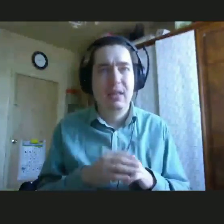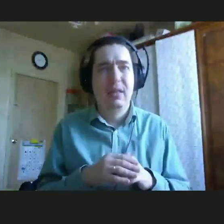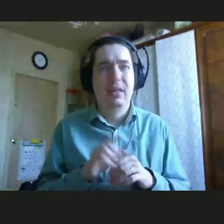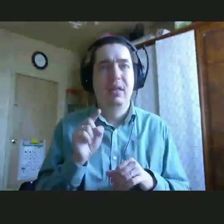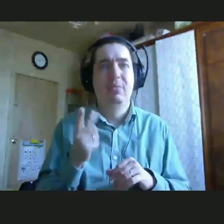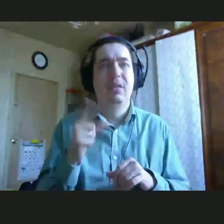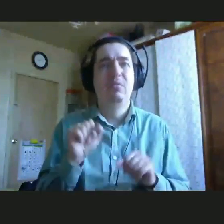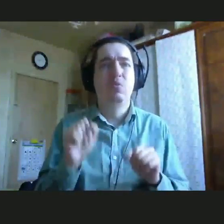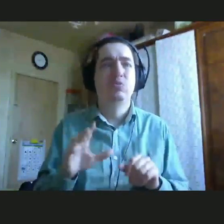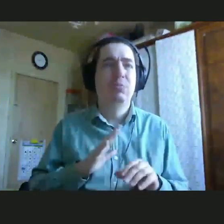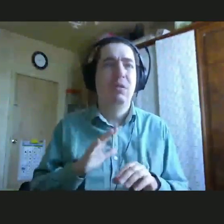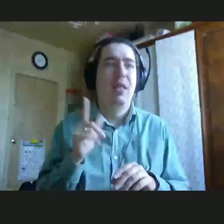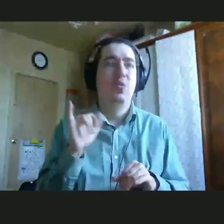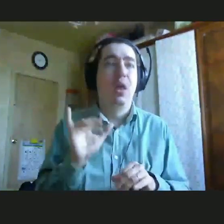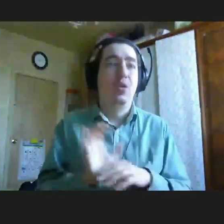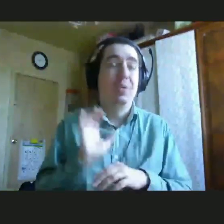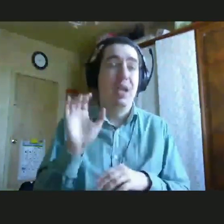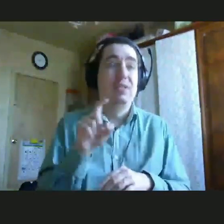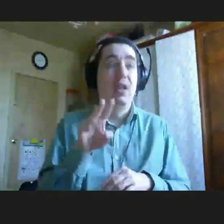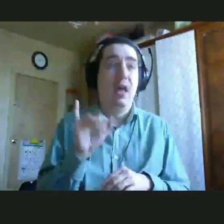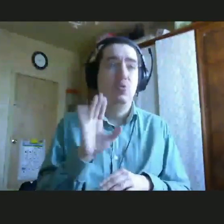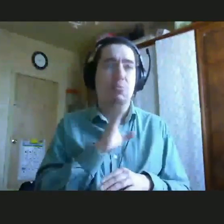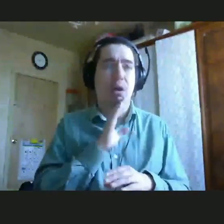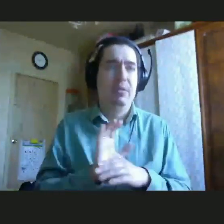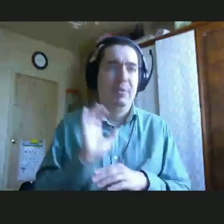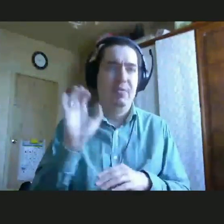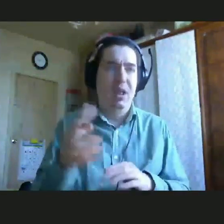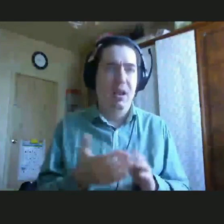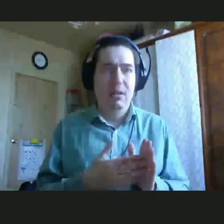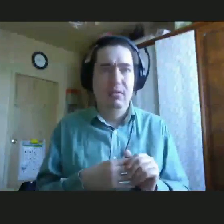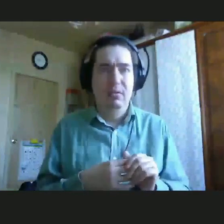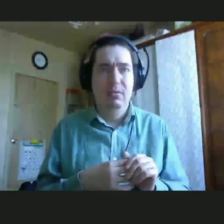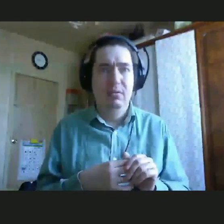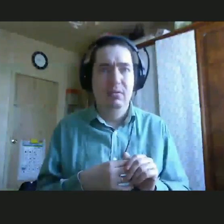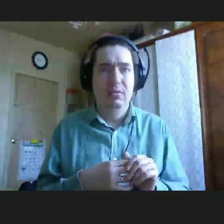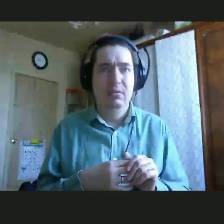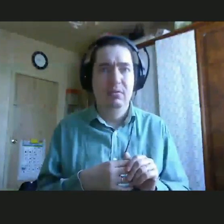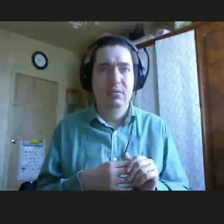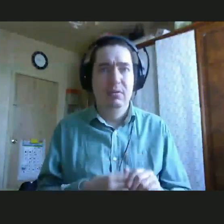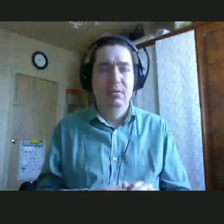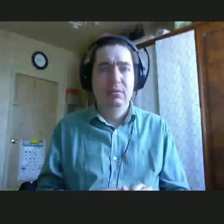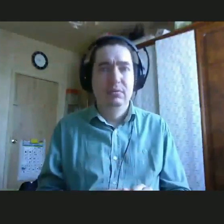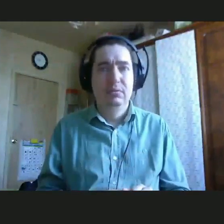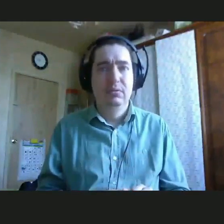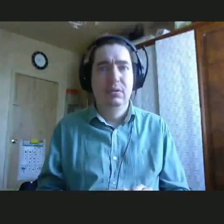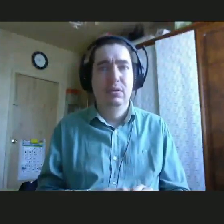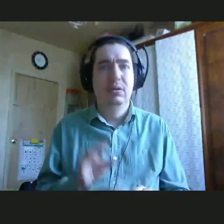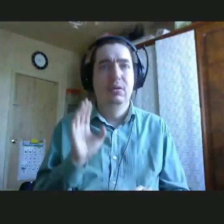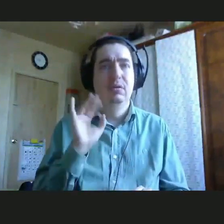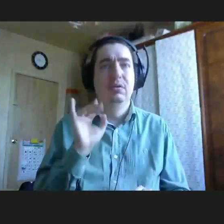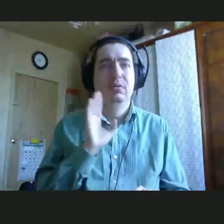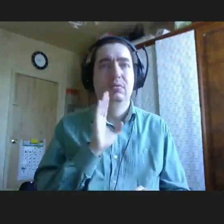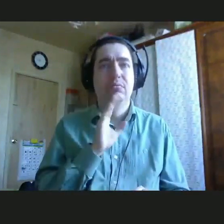везде, куда можно было отправить Злату, Злату была. И во время пандемии она мне написала,